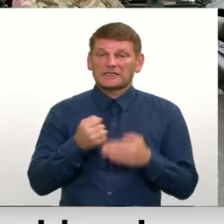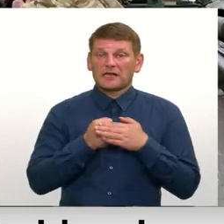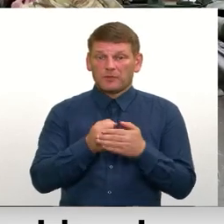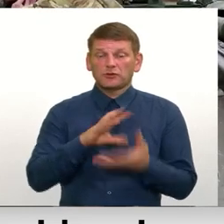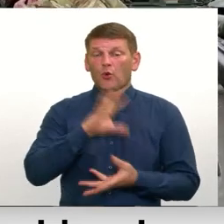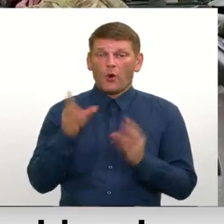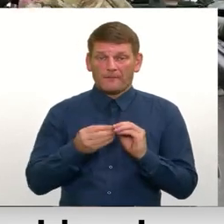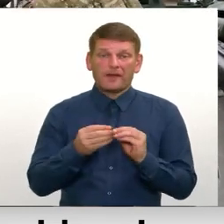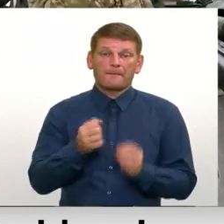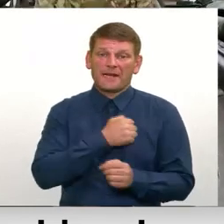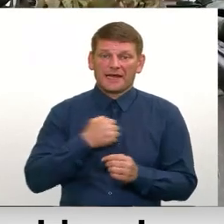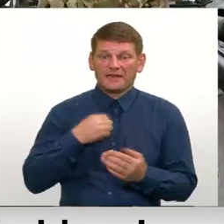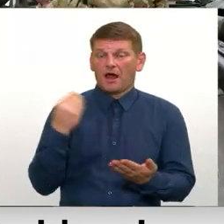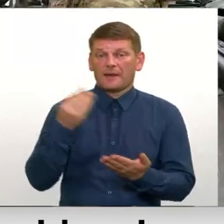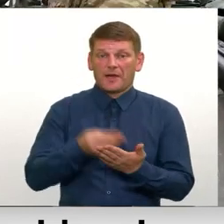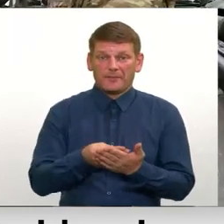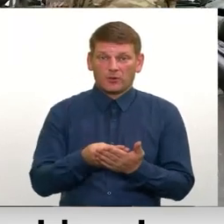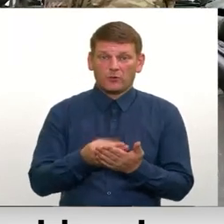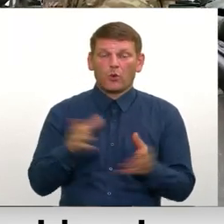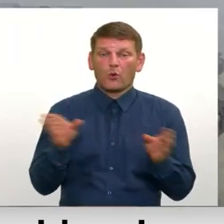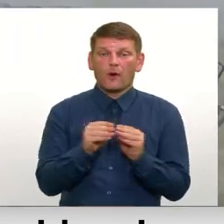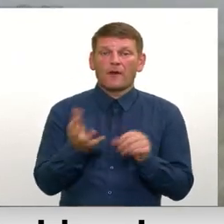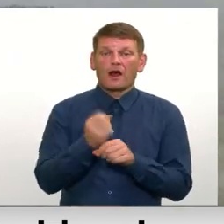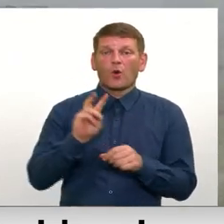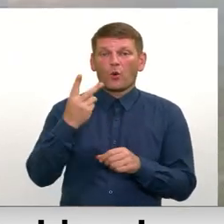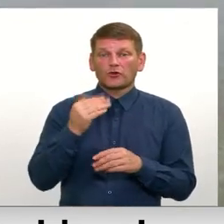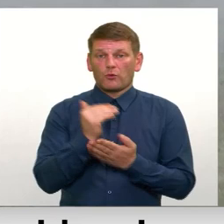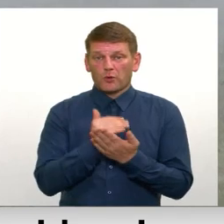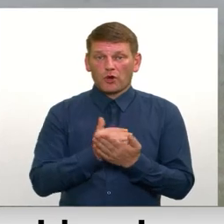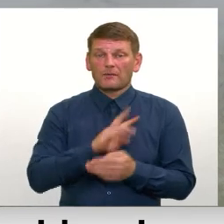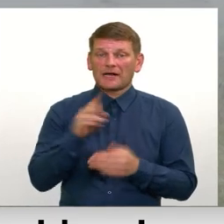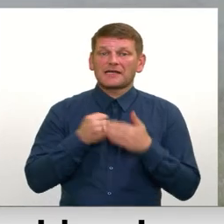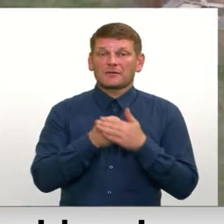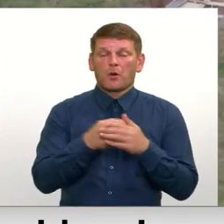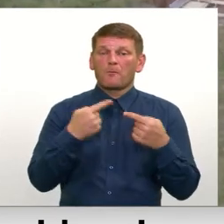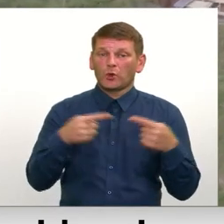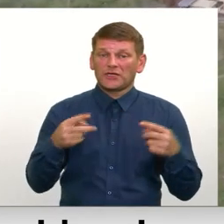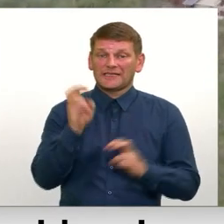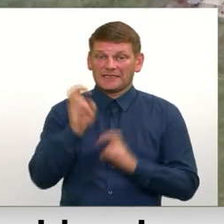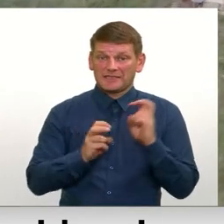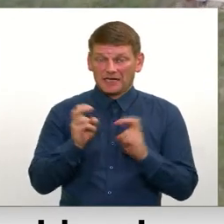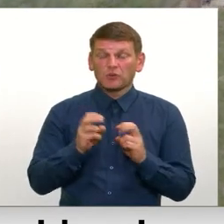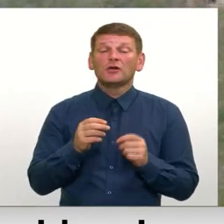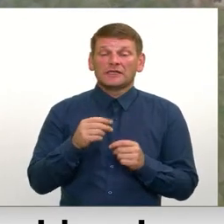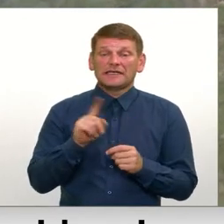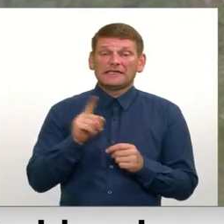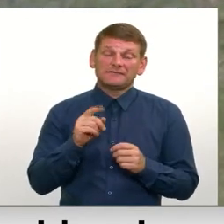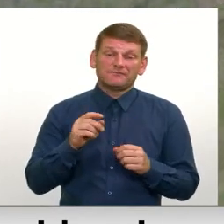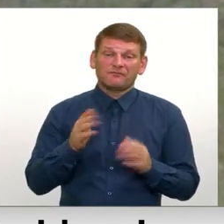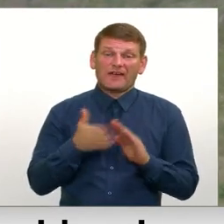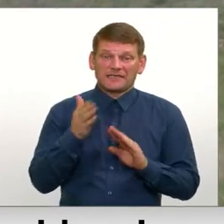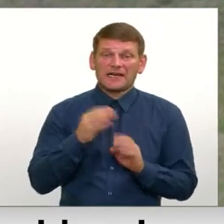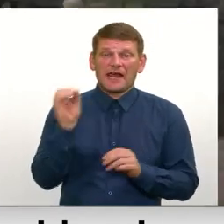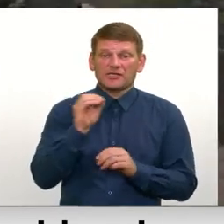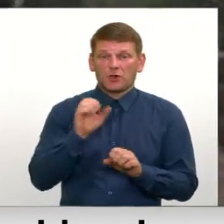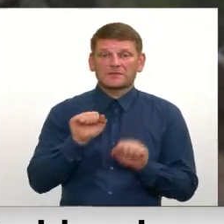kopējiem militāriem iepirkumiem kopā ar otru programmu, kas atbalsta munīcijas ražošanu, tad arī jācer veicinās Eiropas